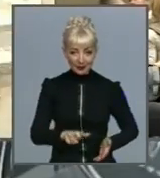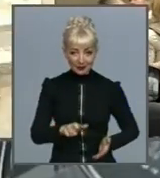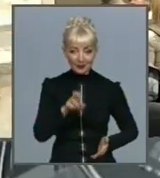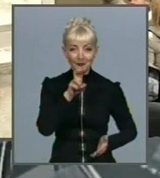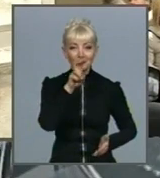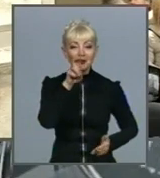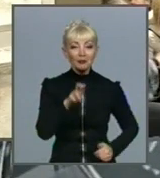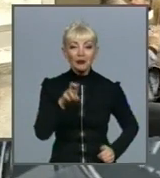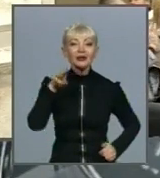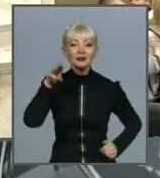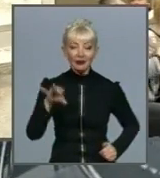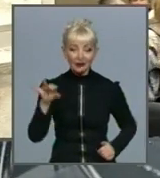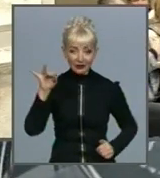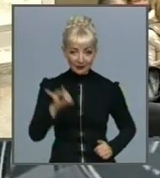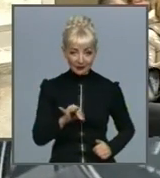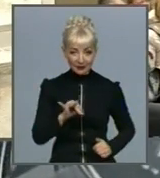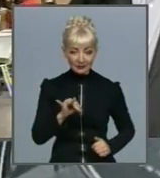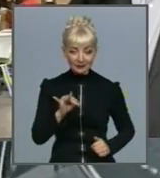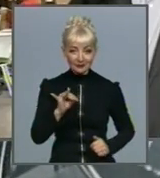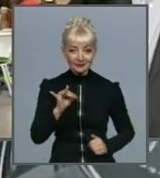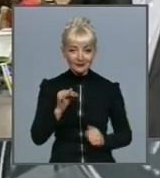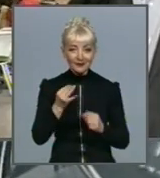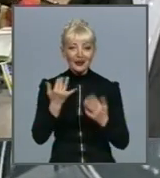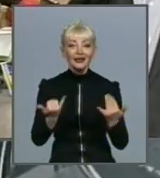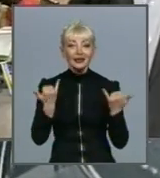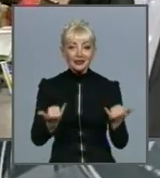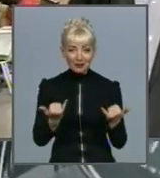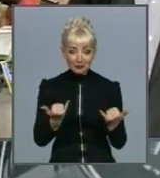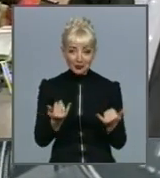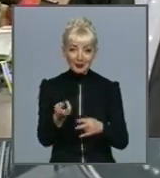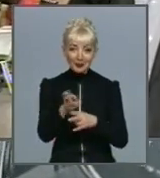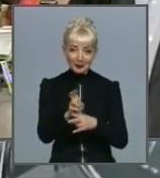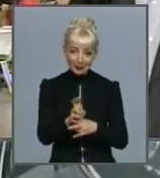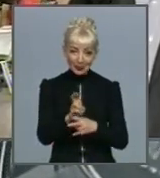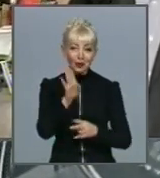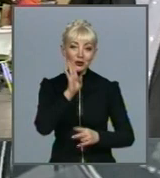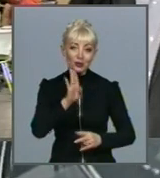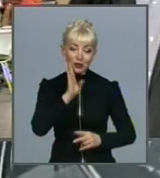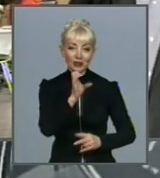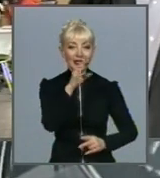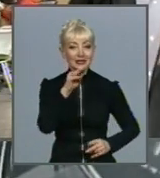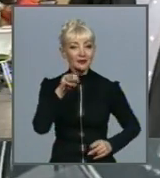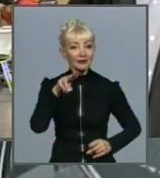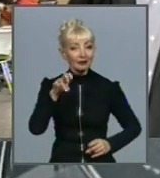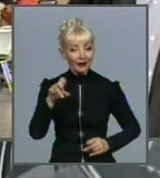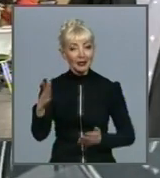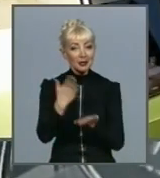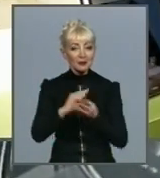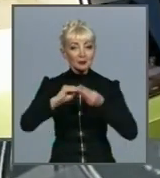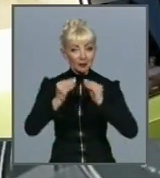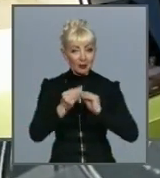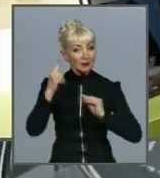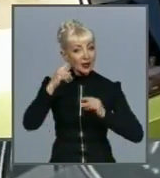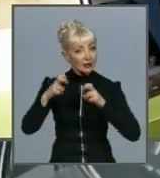Бюро технічної інвентаризації. Сьогодні сюди завітала ось ця жінка Світлана. Вона має проблеми зі слухом. Своє питання